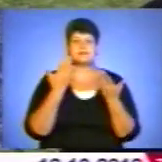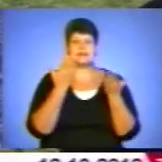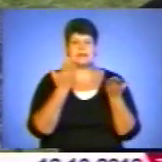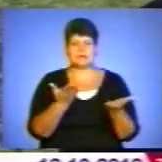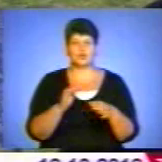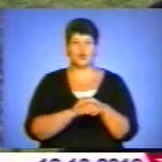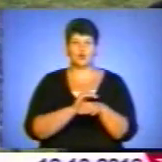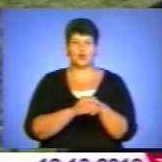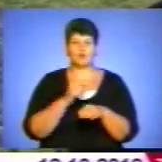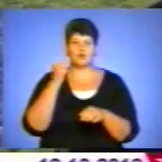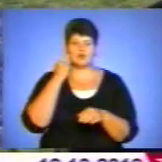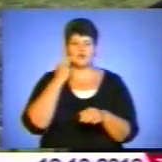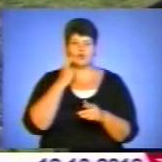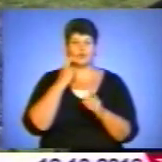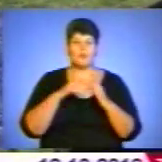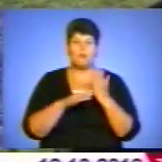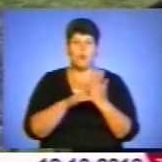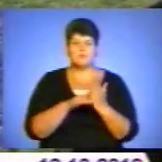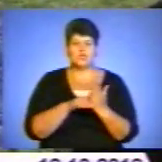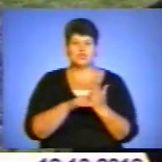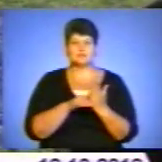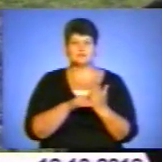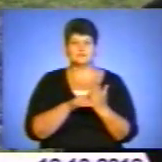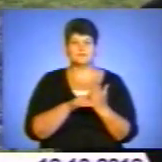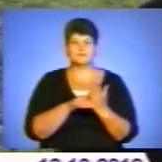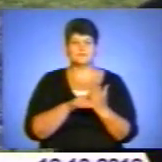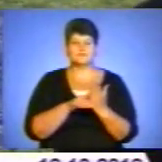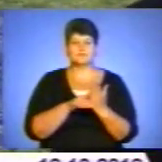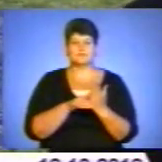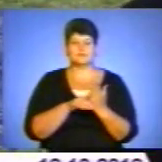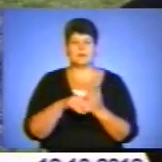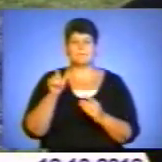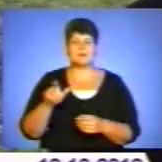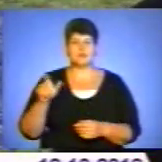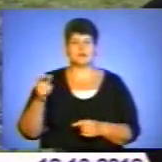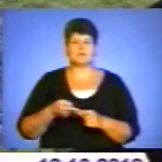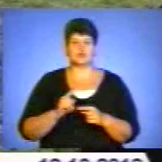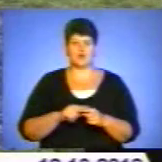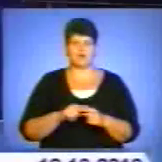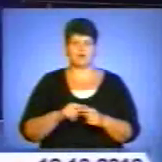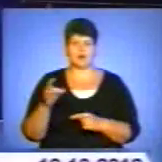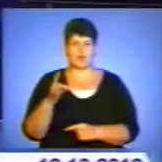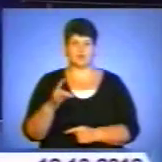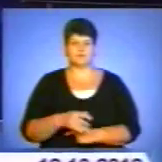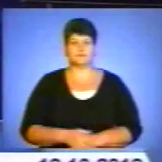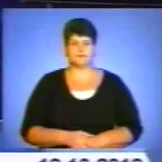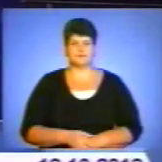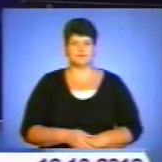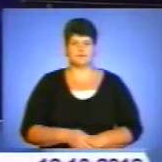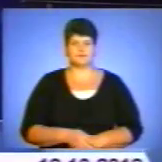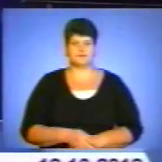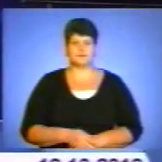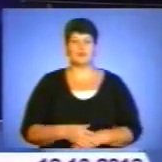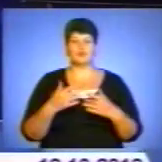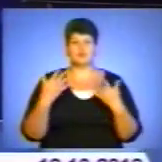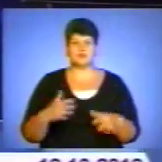добросовісну поміч мешканцям цього району. Уже в